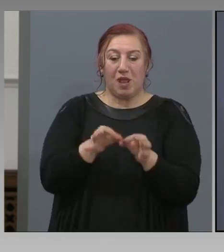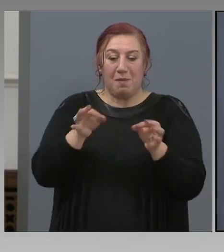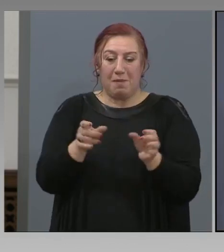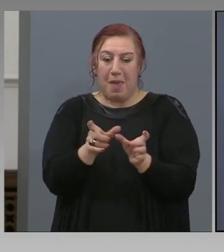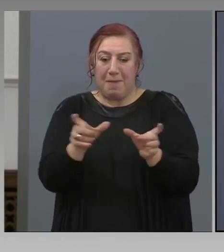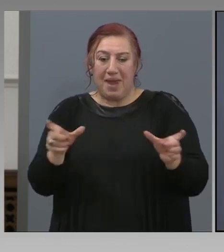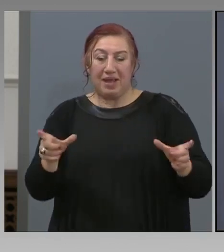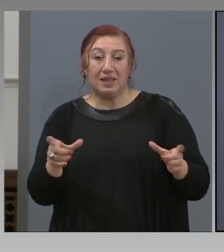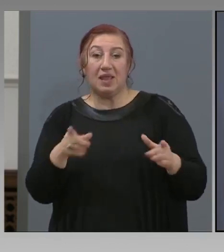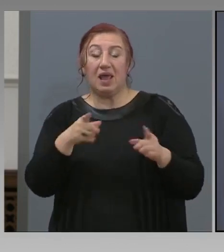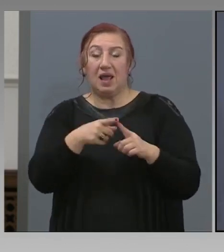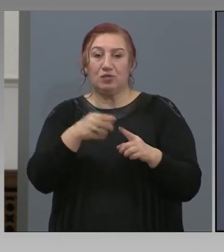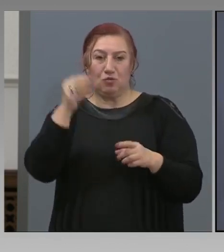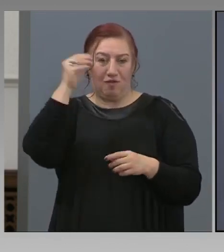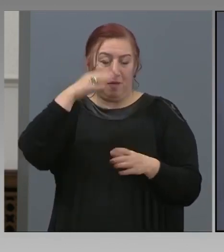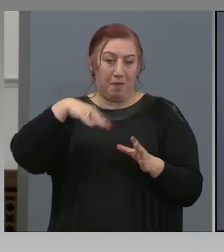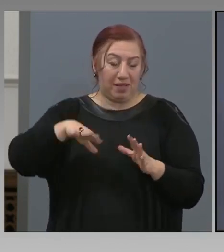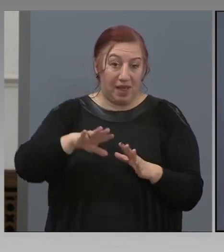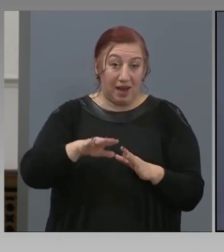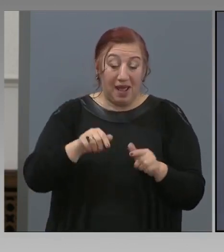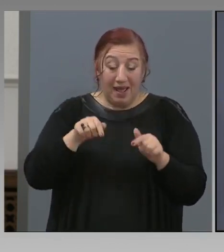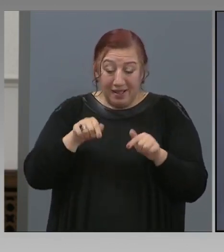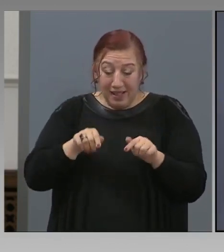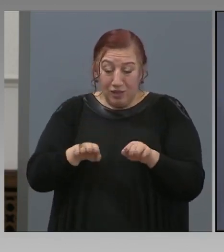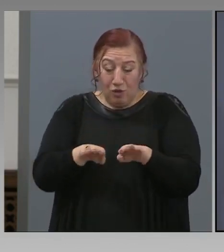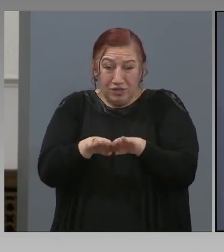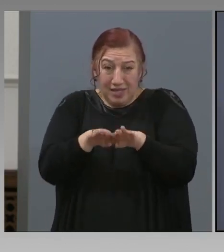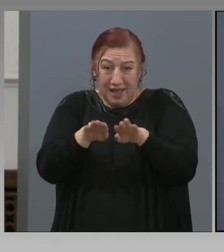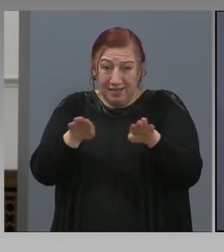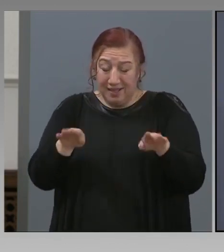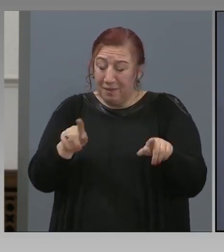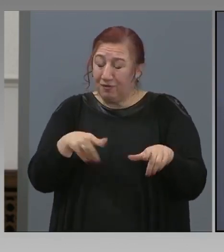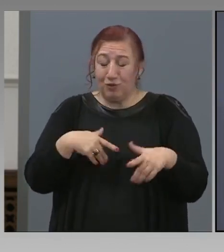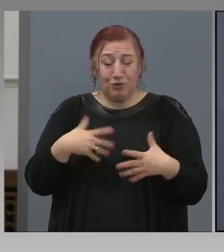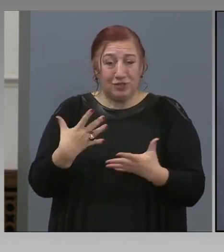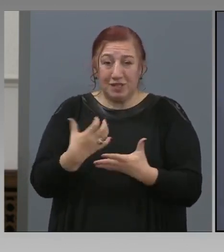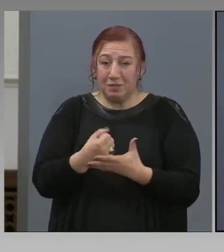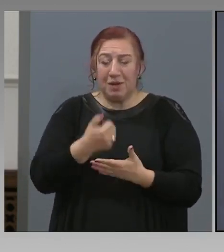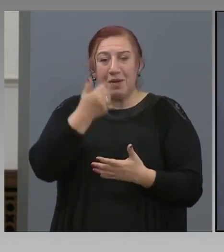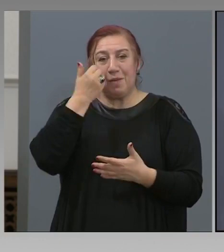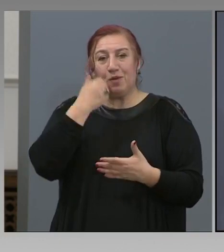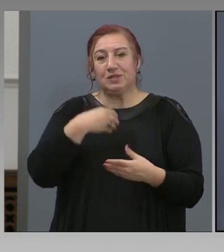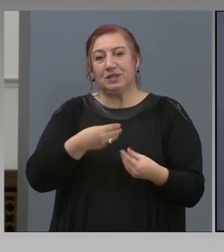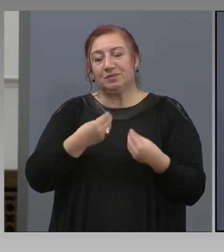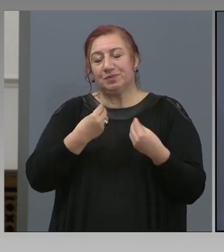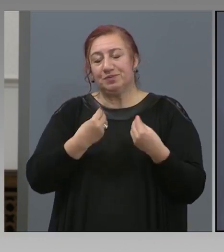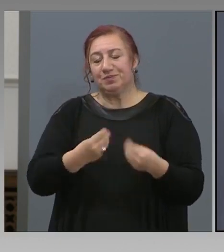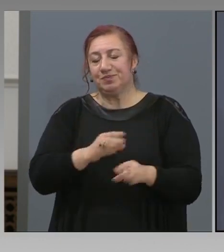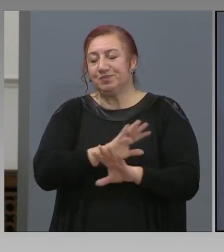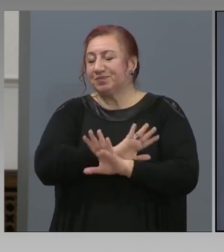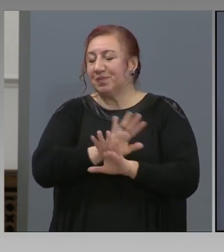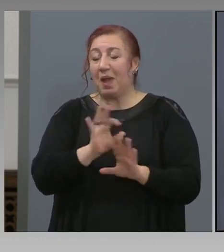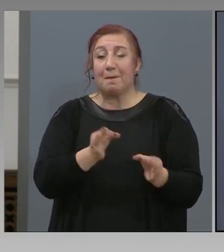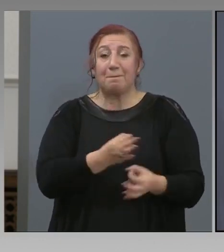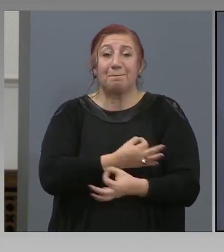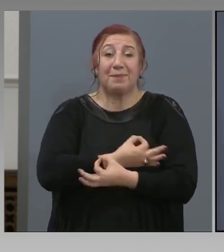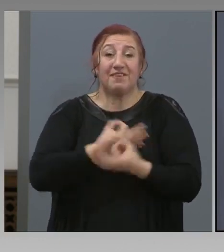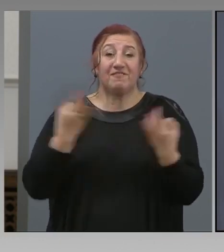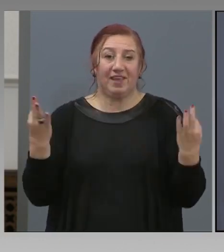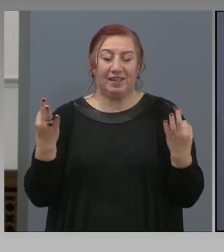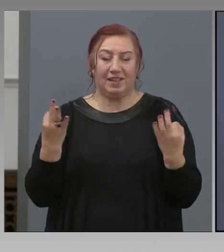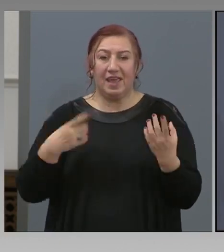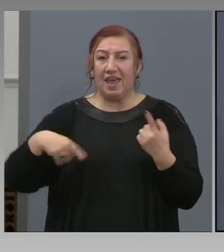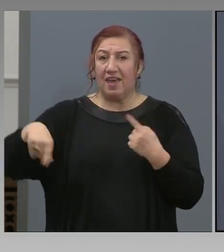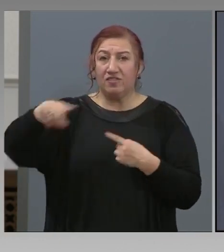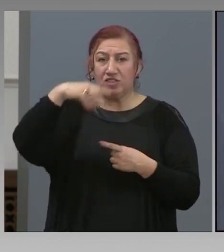България. А иначе на този етап в който се намираме ползите са абсолютно безспорни. Всички държави, които използват